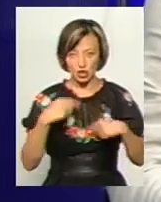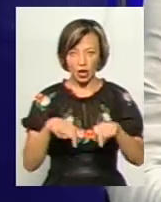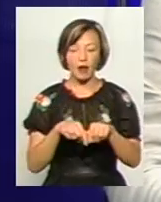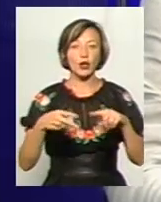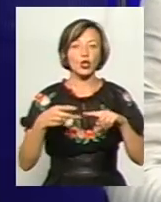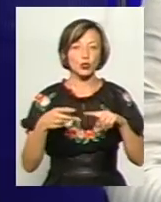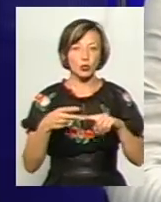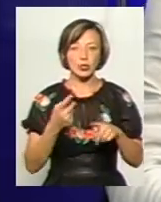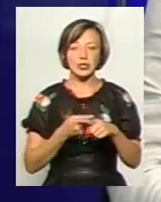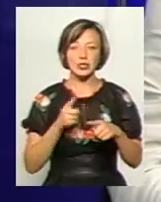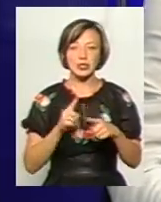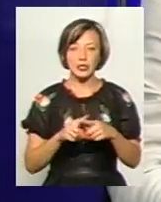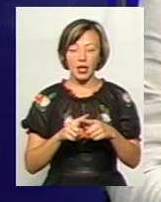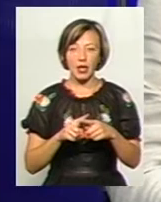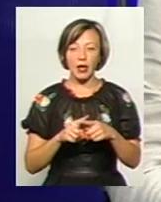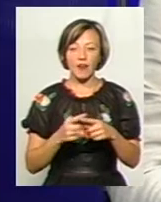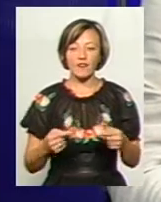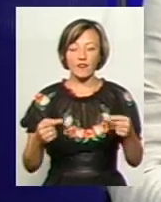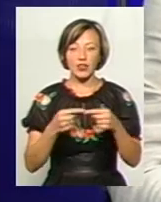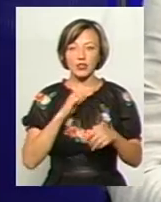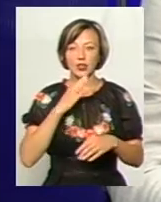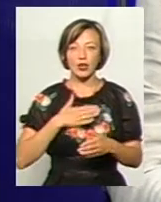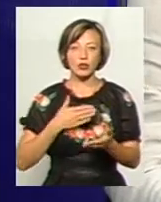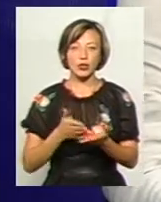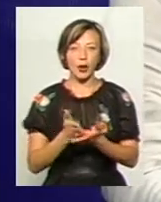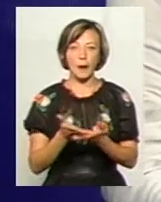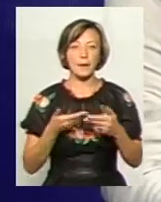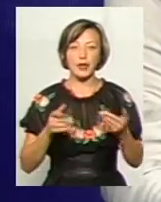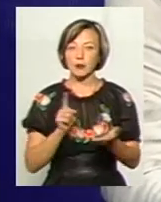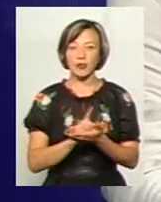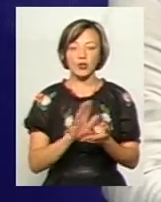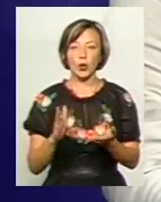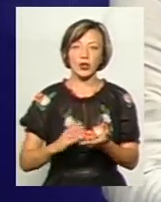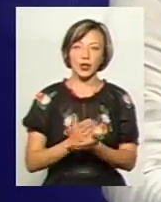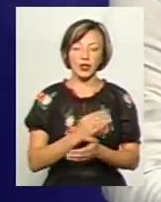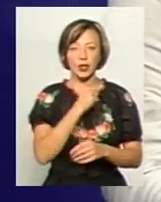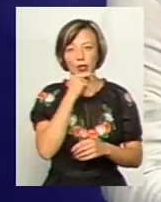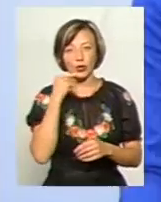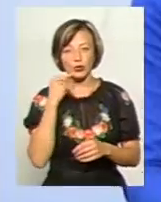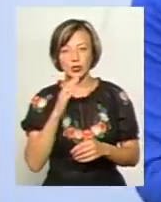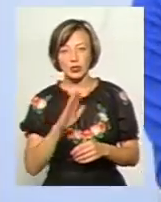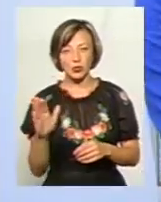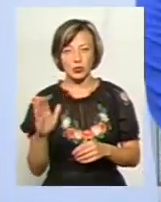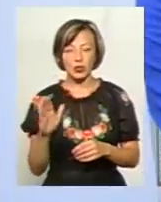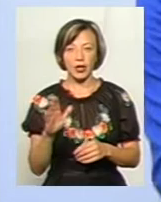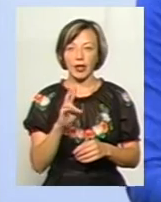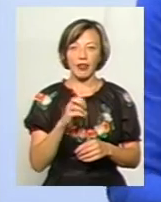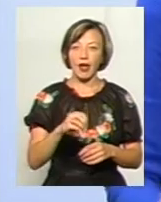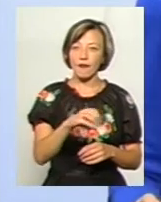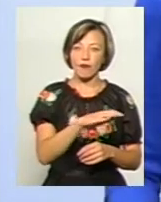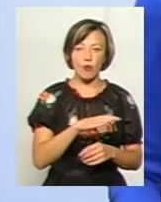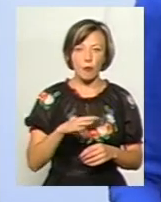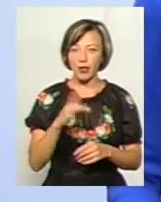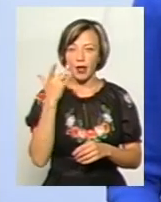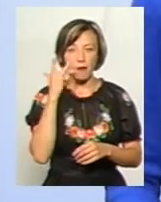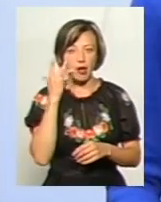Друге, це визначеність нашого напрямку. Ми не повинні орієнтуватися ні на Росію, ні на Європу, ні